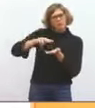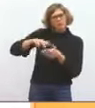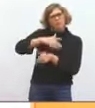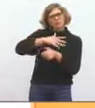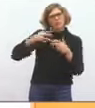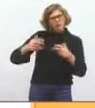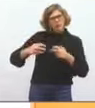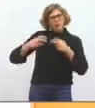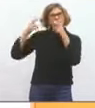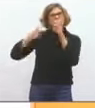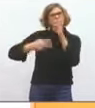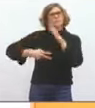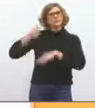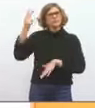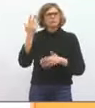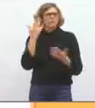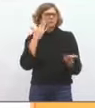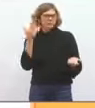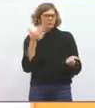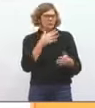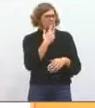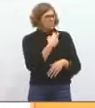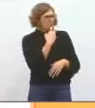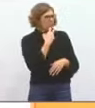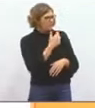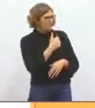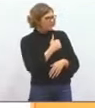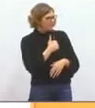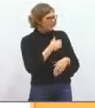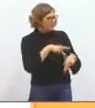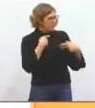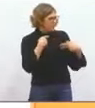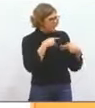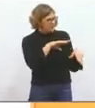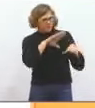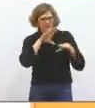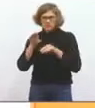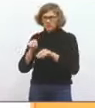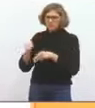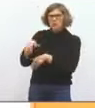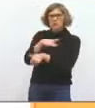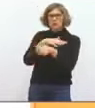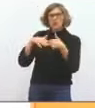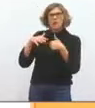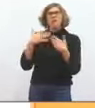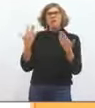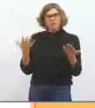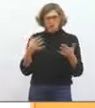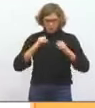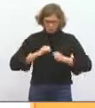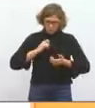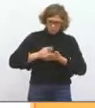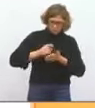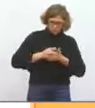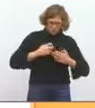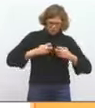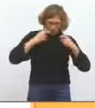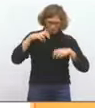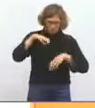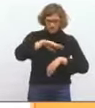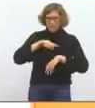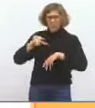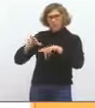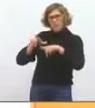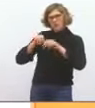de nos concitoyens qui était dans le parc privé passe dans le parc social, il voit son pouvoir d'achat augmenter parce que son loyer est diminué en moyenne de 20